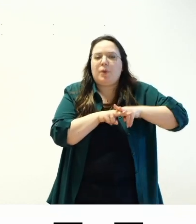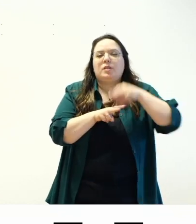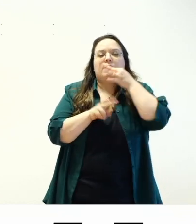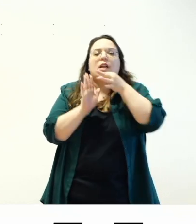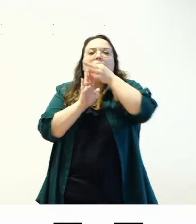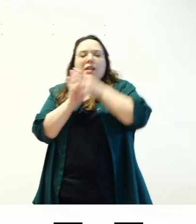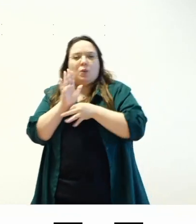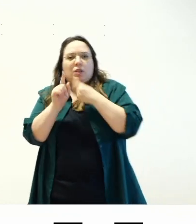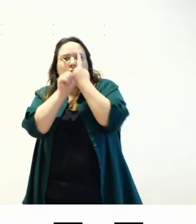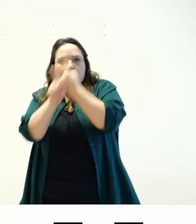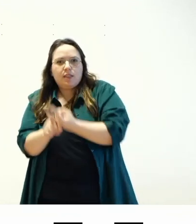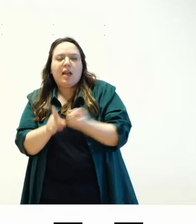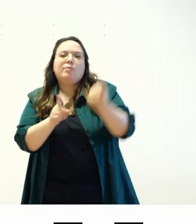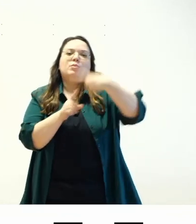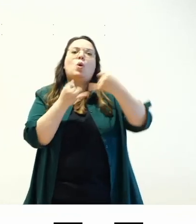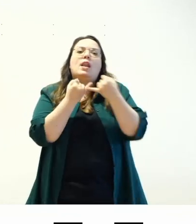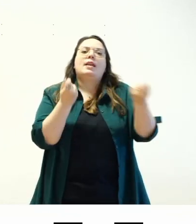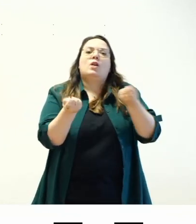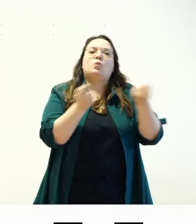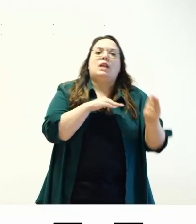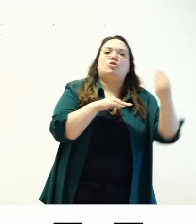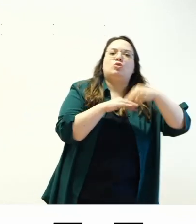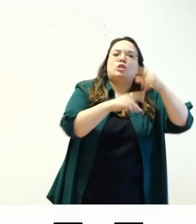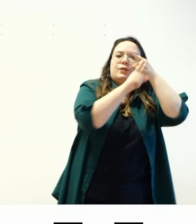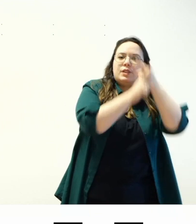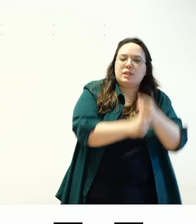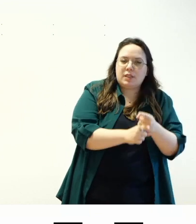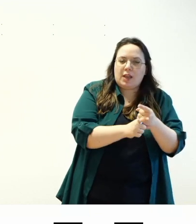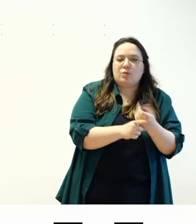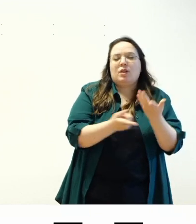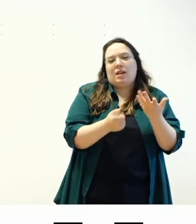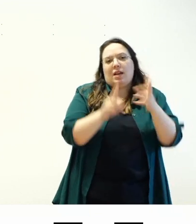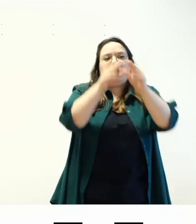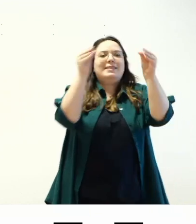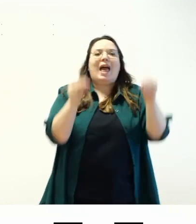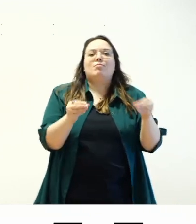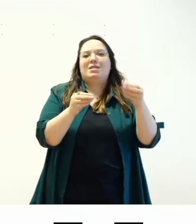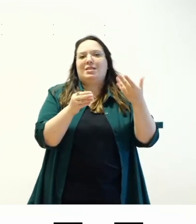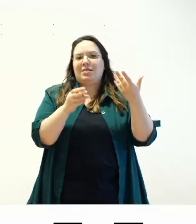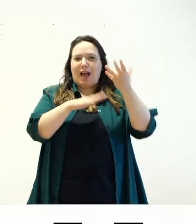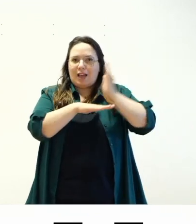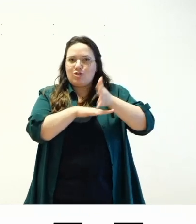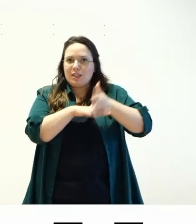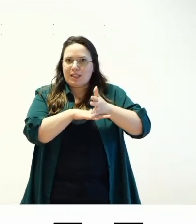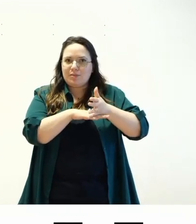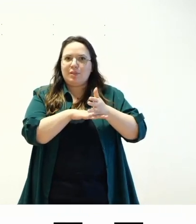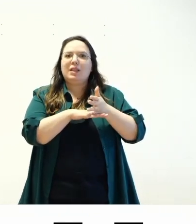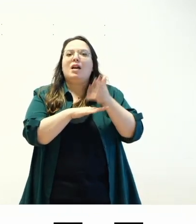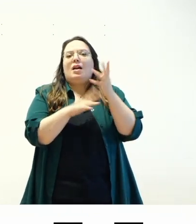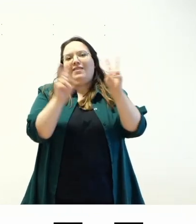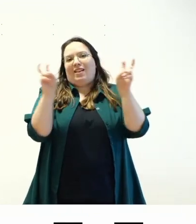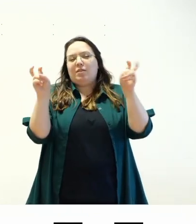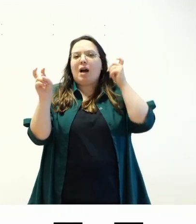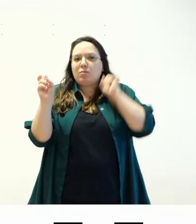anche una serie di linee guida aggiuntive li chiamo temi accessibili tra virgolette ma in realtà è proprio il modo con cui potete andare a